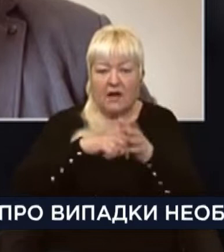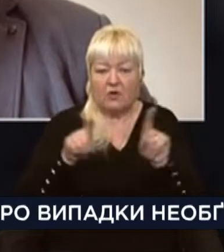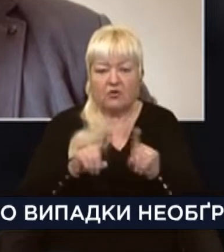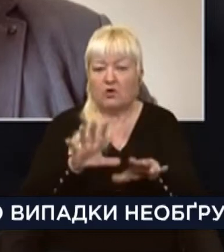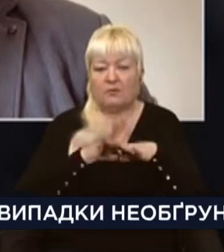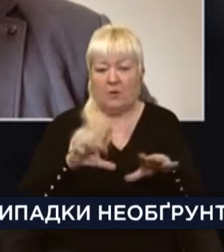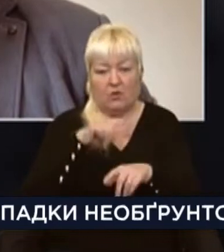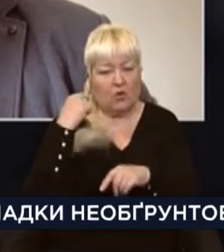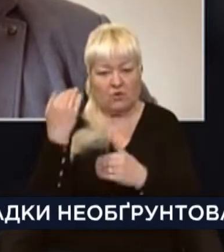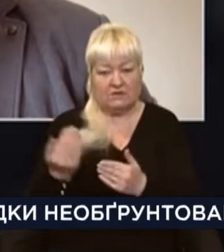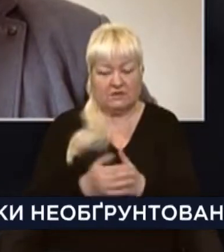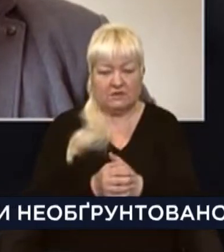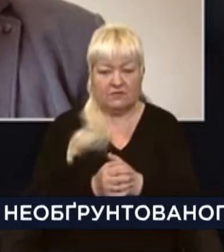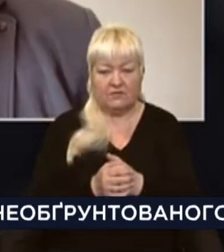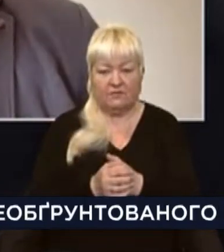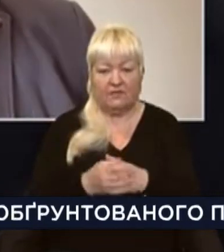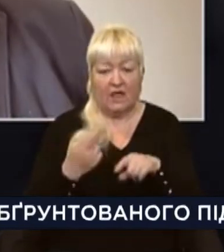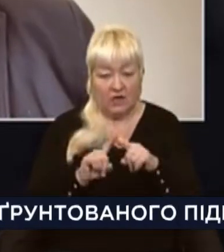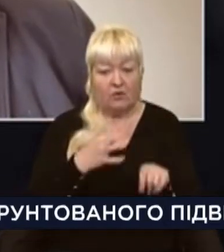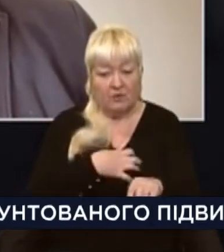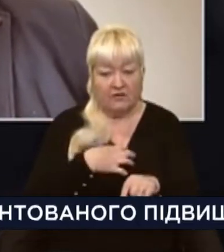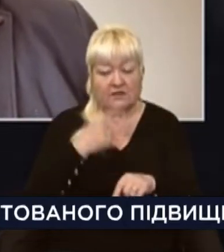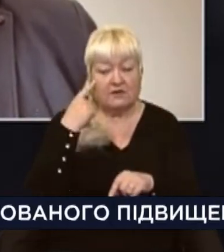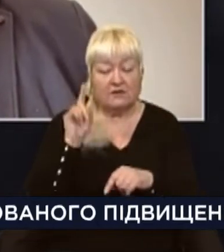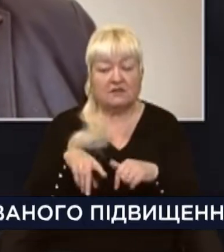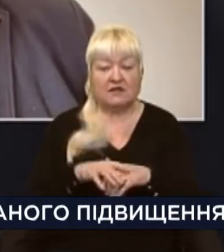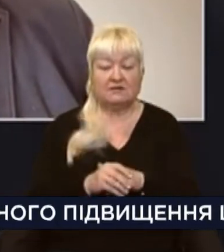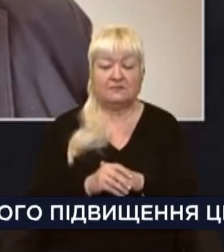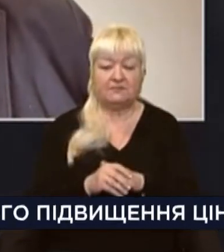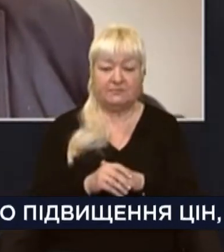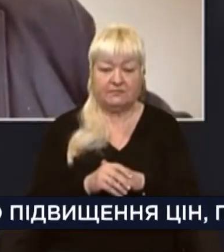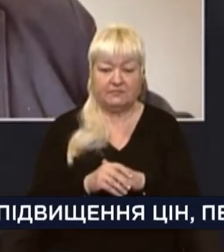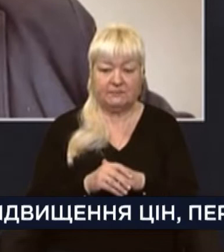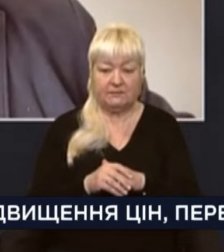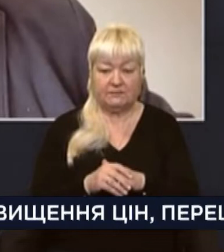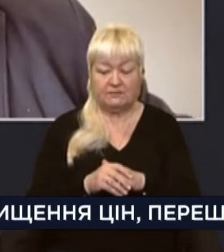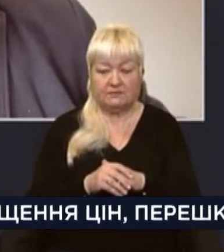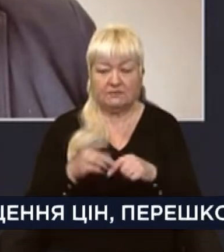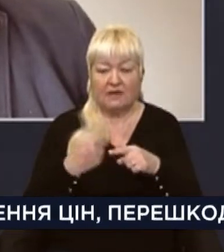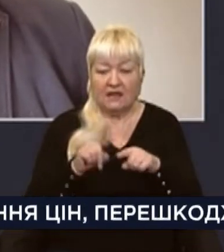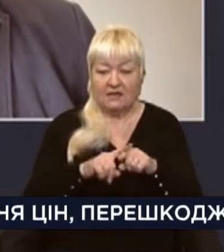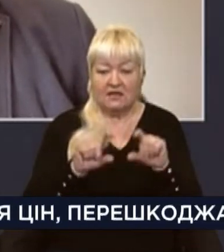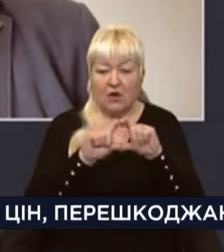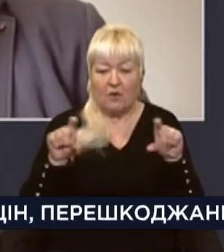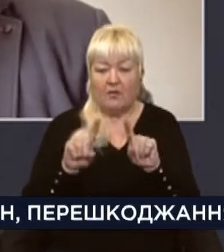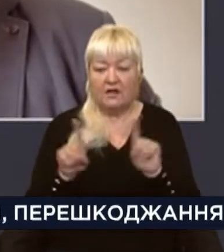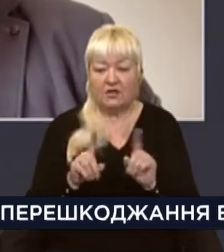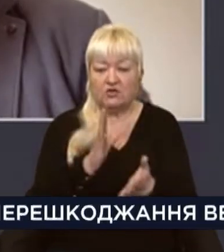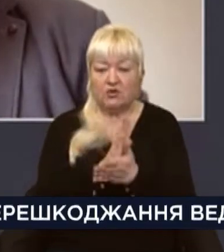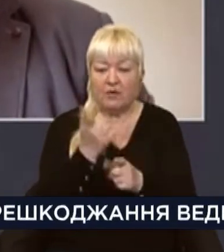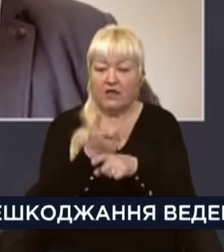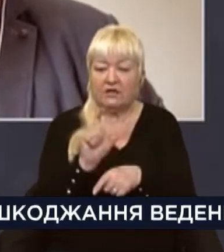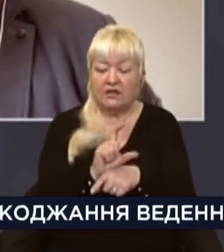російського. Тому важливо назвати, хоча б основних якихось. Так, звичайно. З тих компаній, що мають